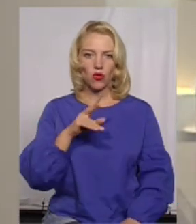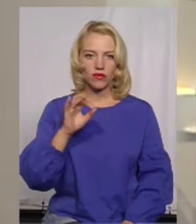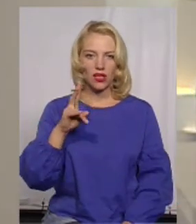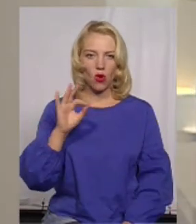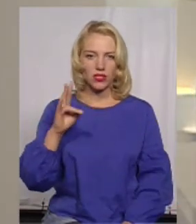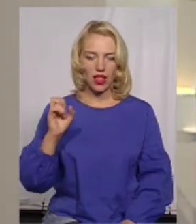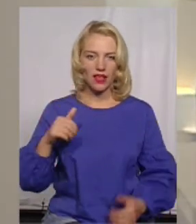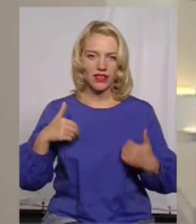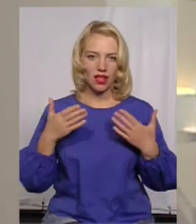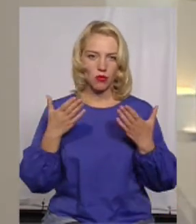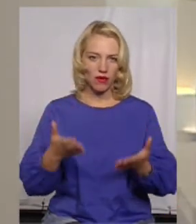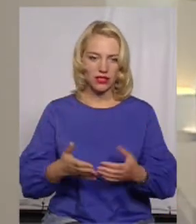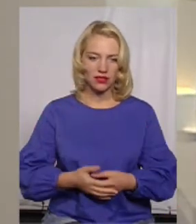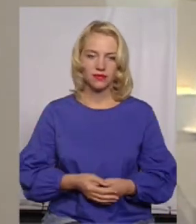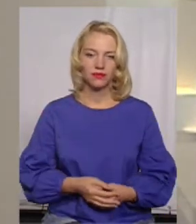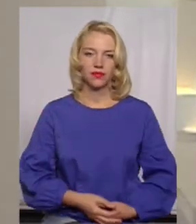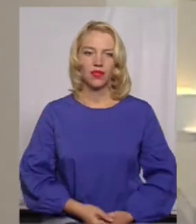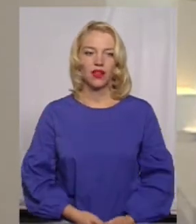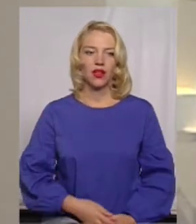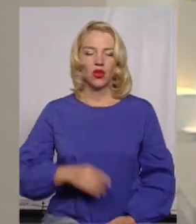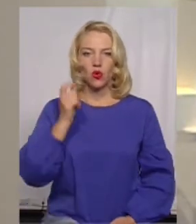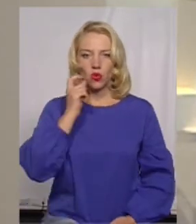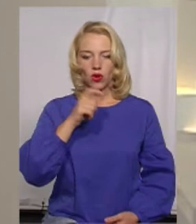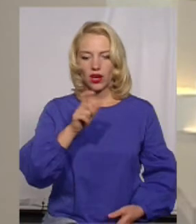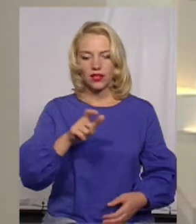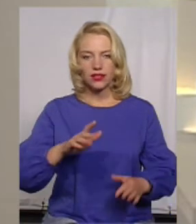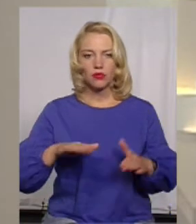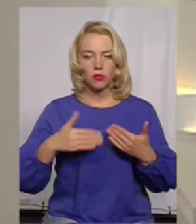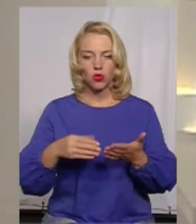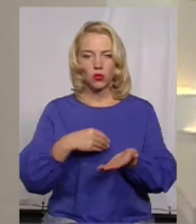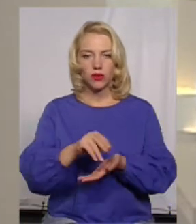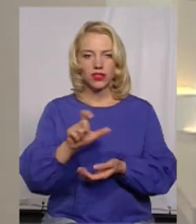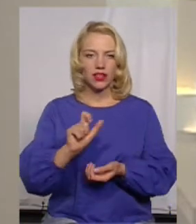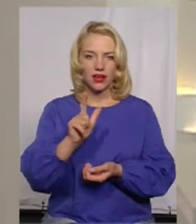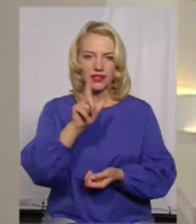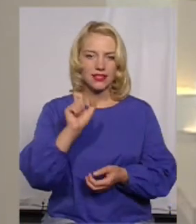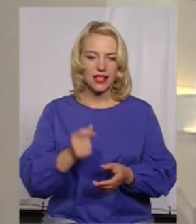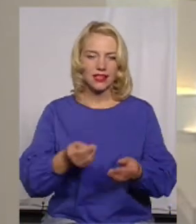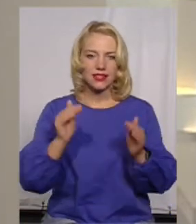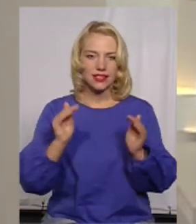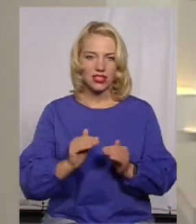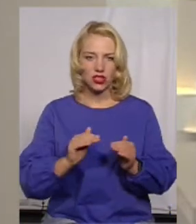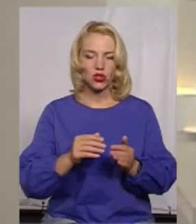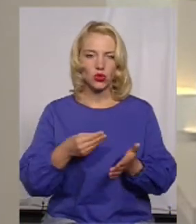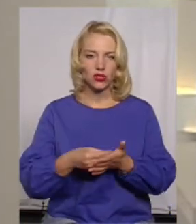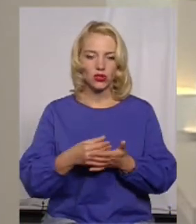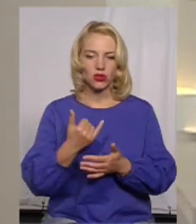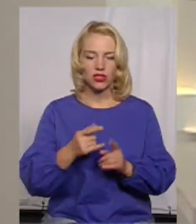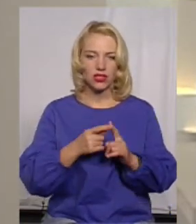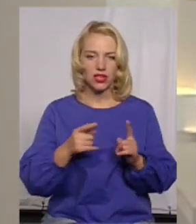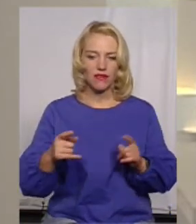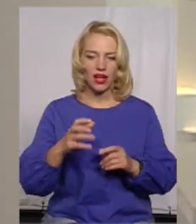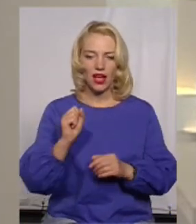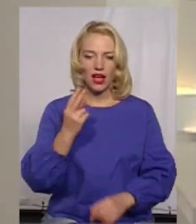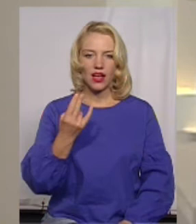Фіновською вітаємо вас. Українцям пропонують купити газ за зниженою ціною. Зараз триває акція